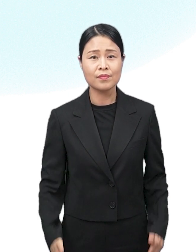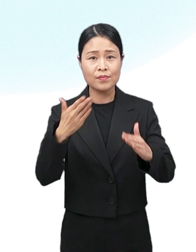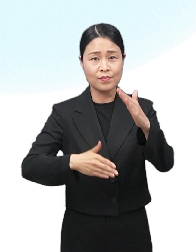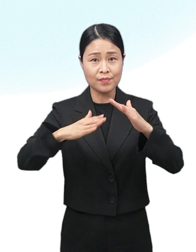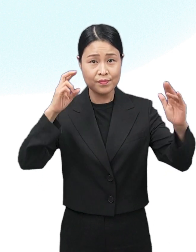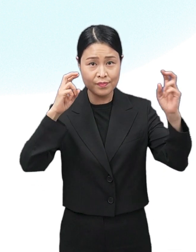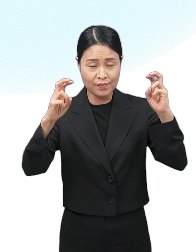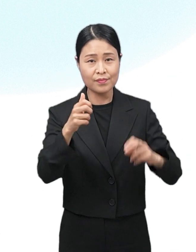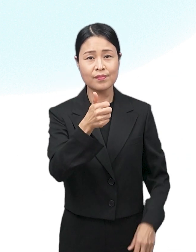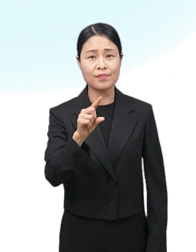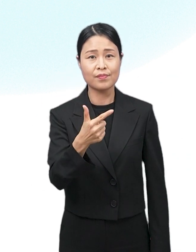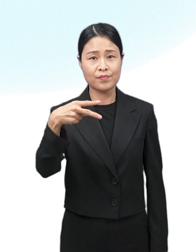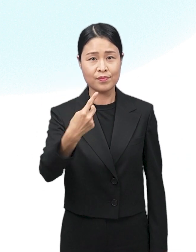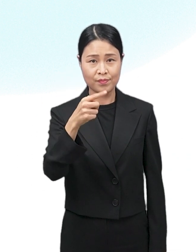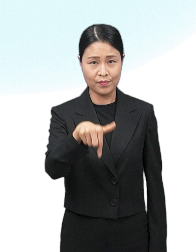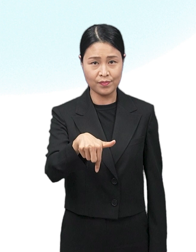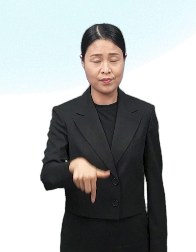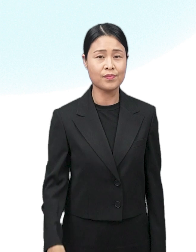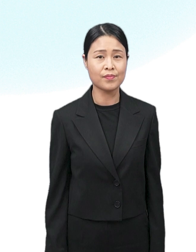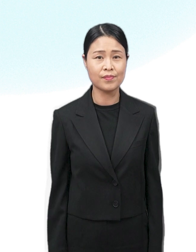업체명 한독